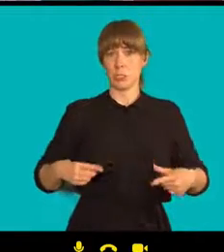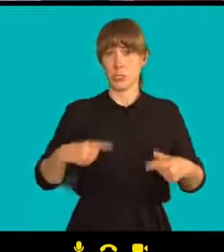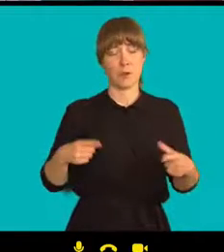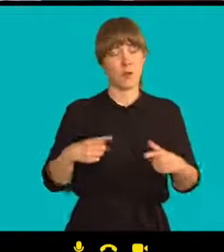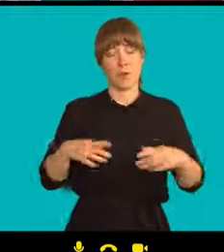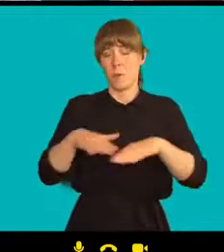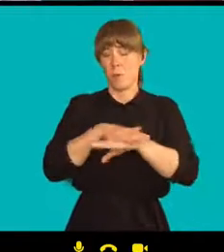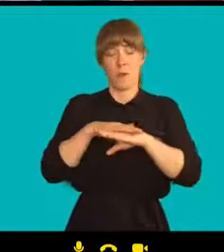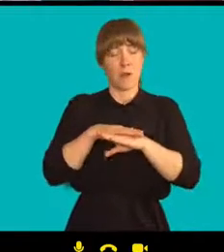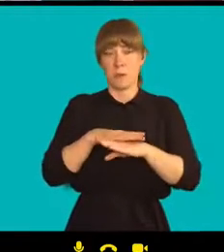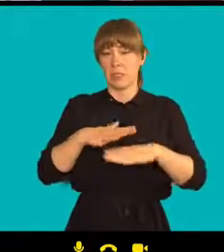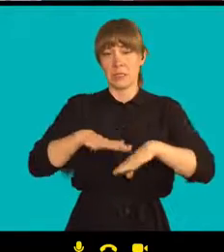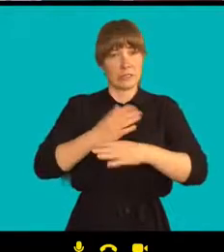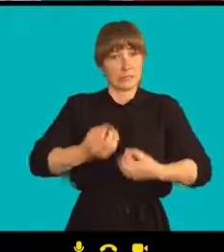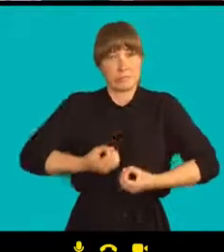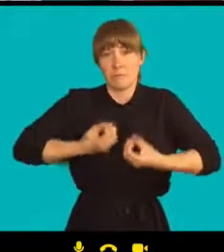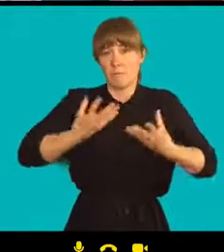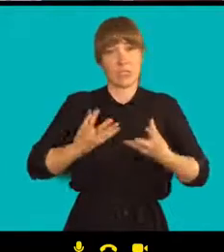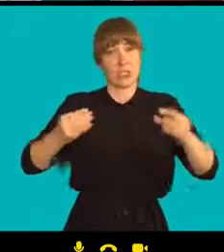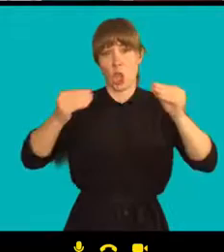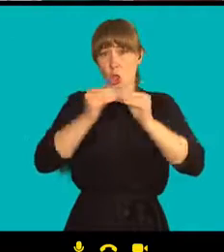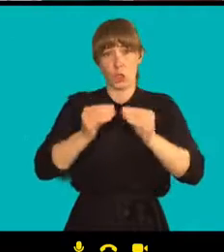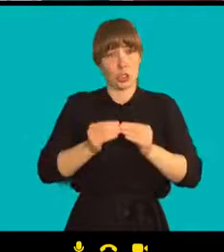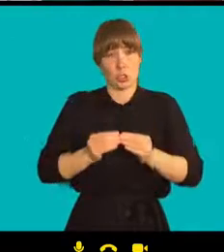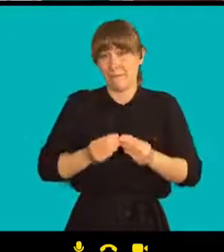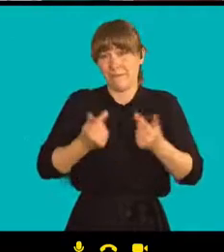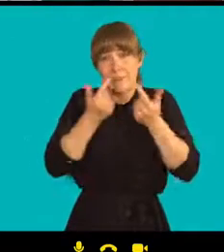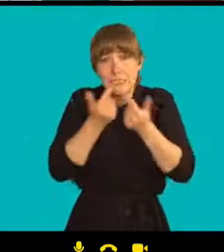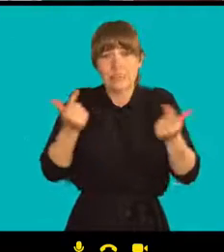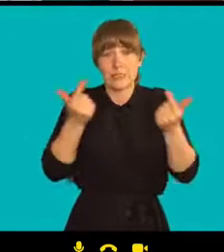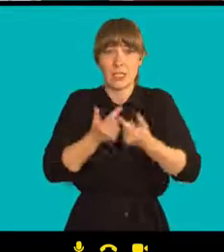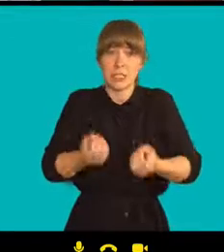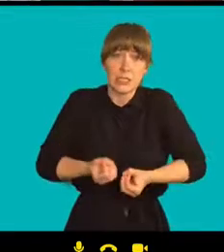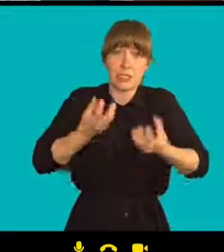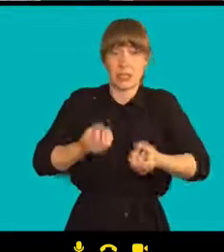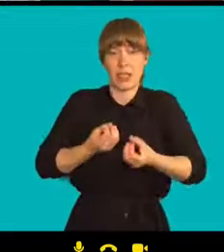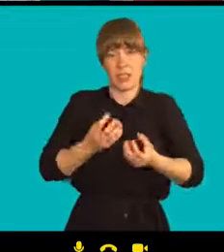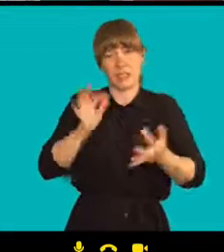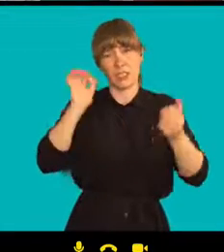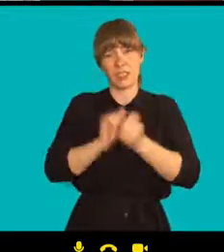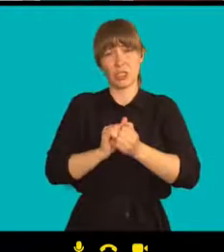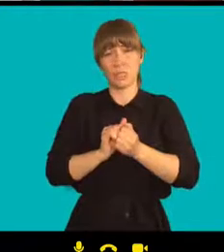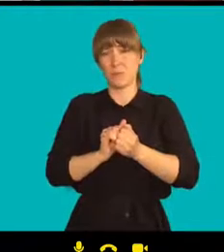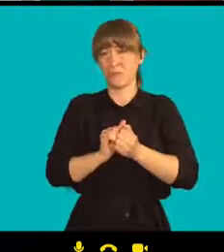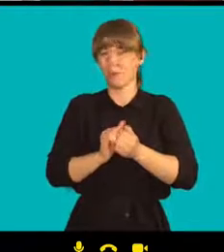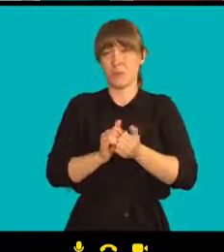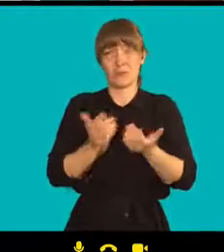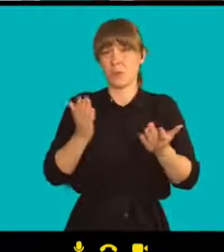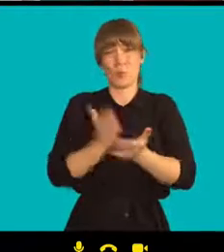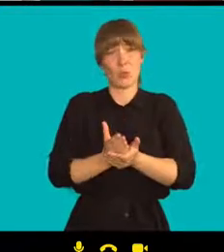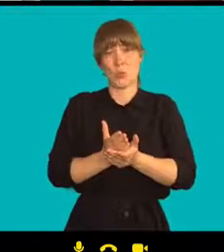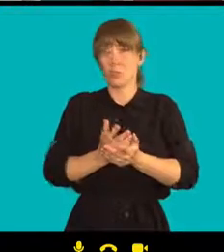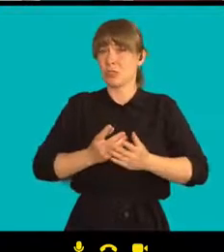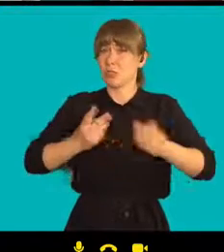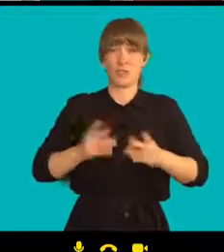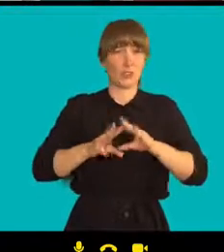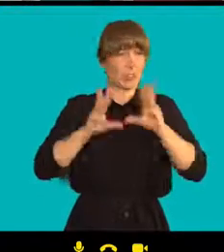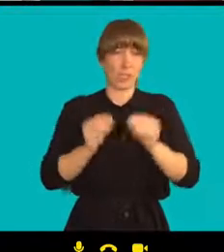Promiňte, pro mě je to někdy těžké to vyjádřit, vysvětlit. Ale myslím, že všechno už se vlastně stalo.